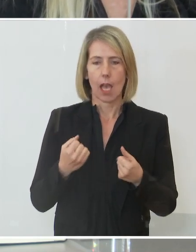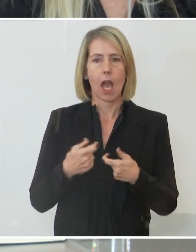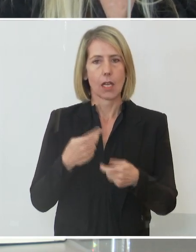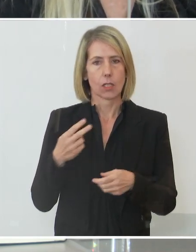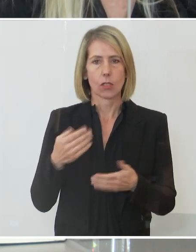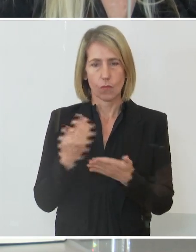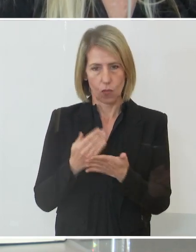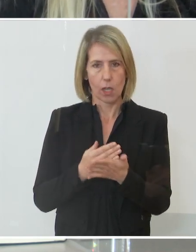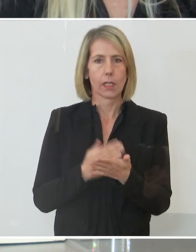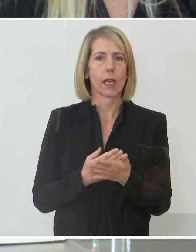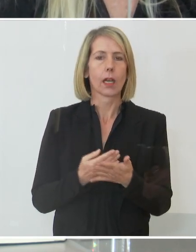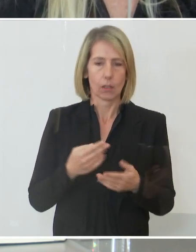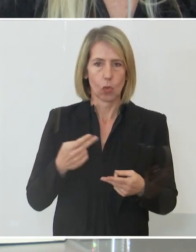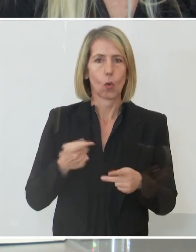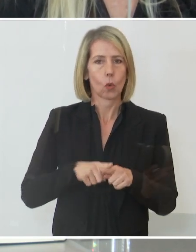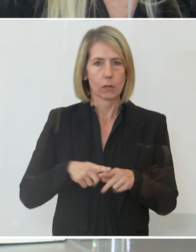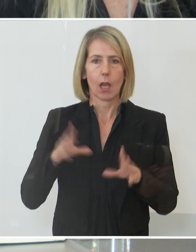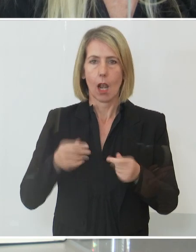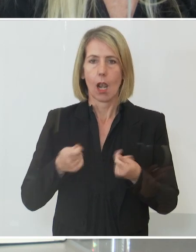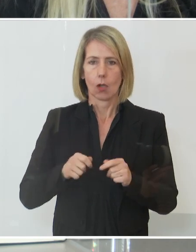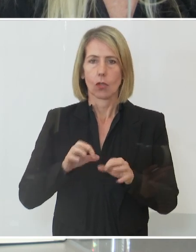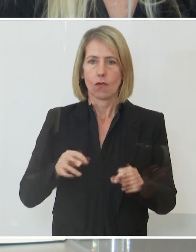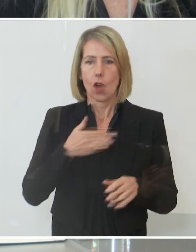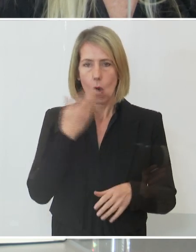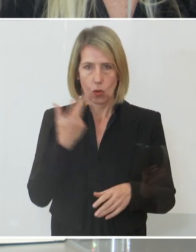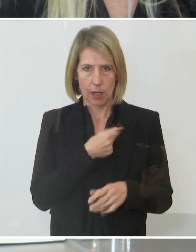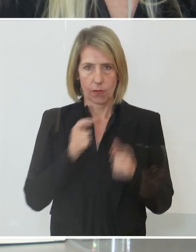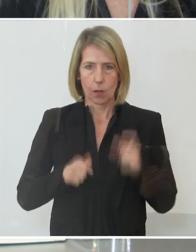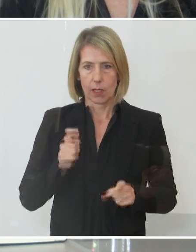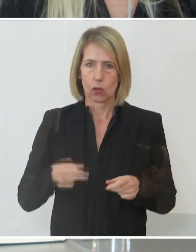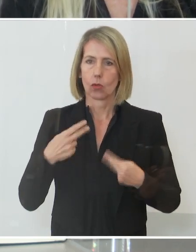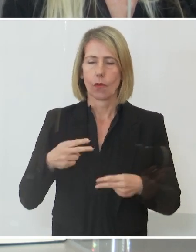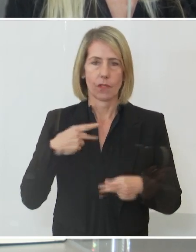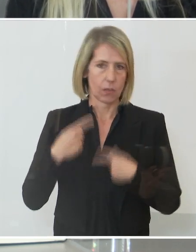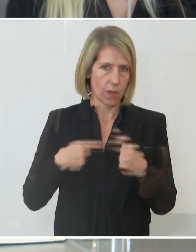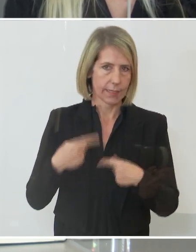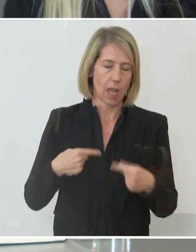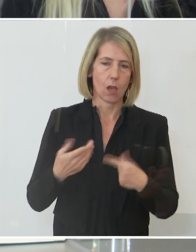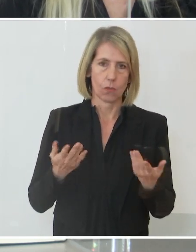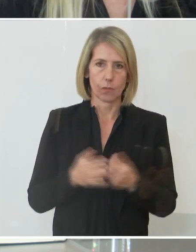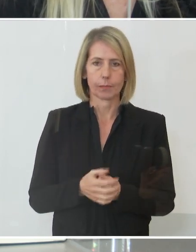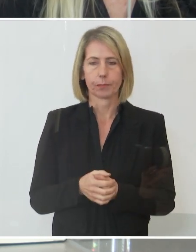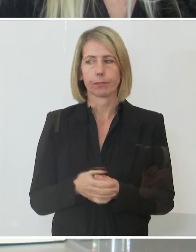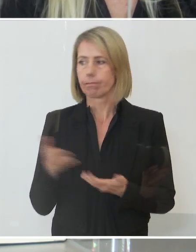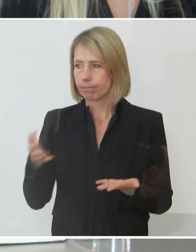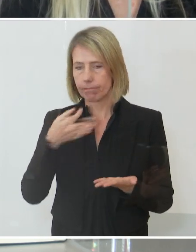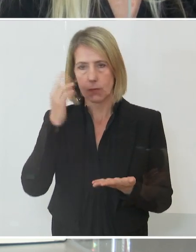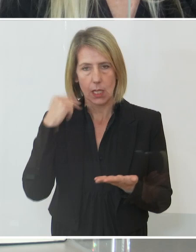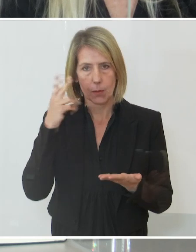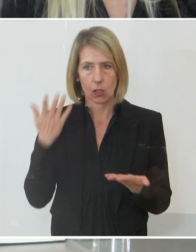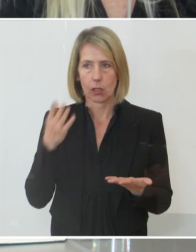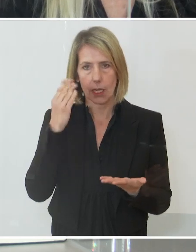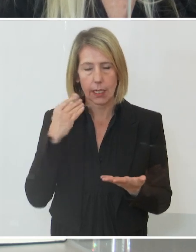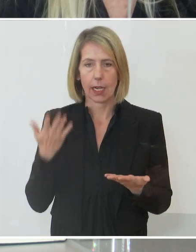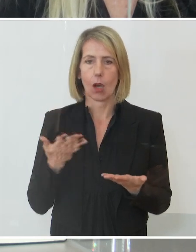geimpfte wird fortgesetzt. Geschätzte Damen und Herren, ich glaube, es ist immer wichtig, dass wir eine Verlässlichkeit